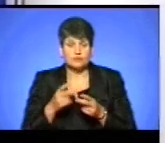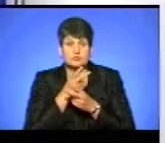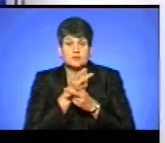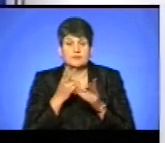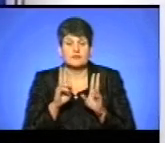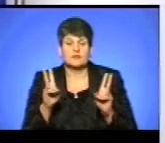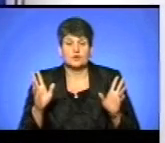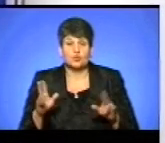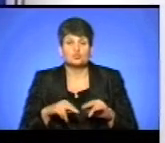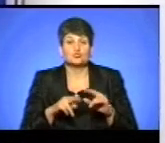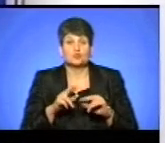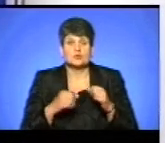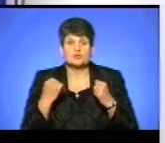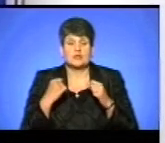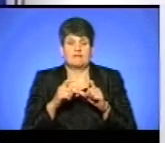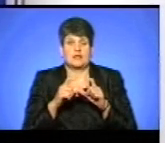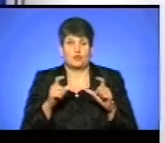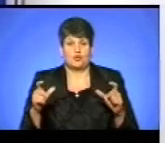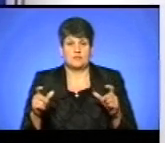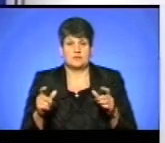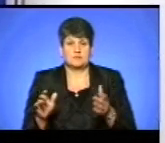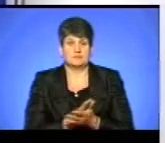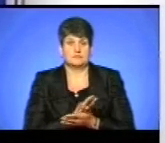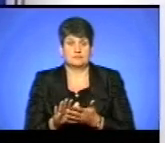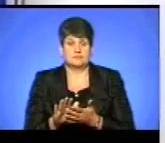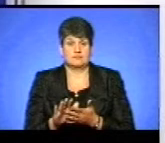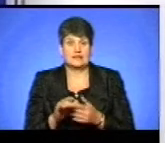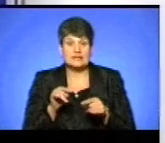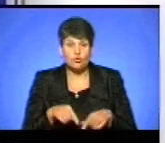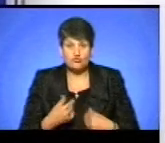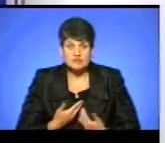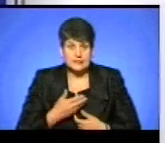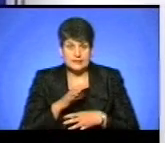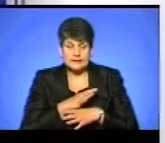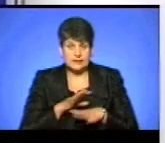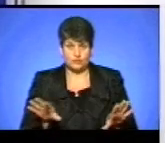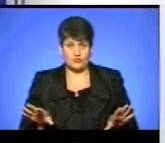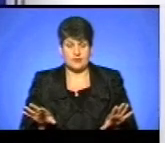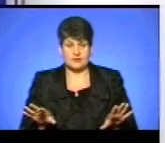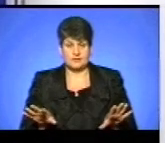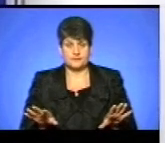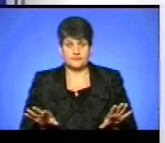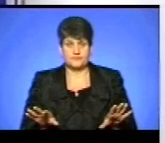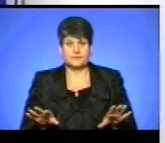будує для людей соціально-спортивний комплекс задарма. Такого в житті не буває. Це тільки